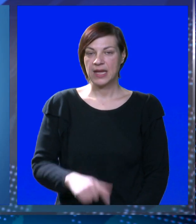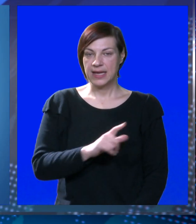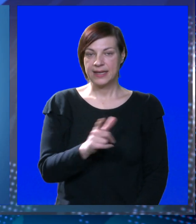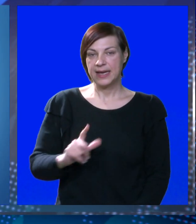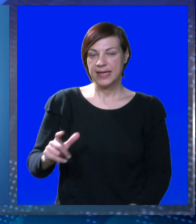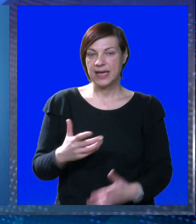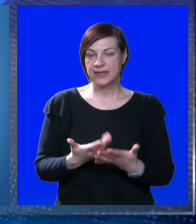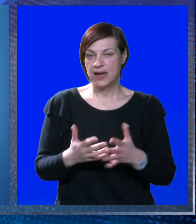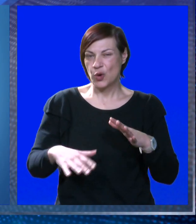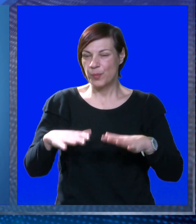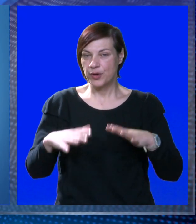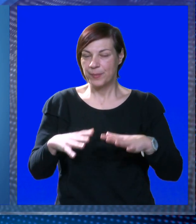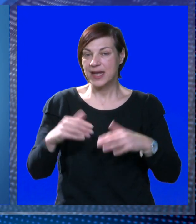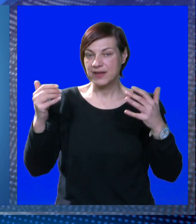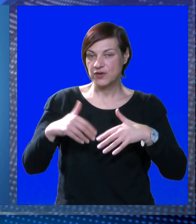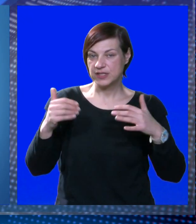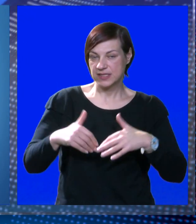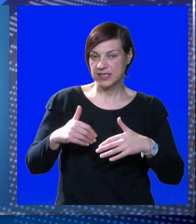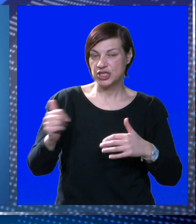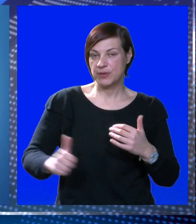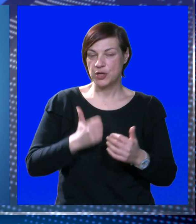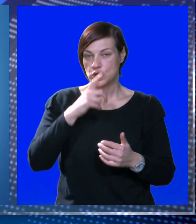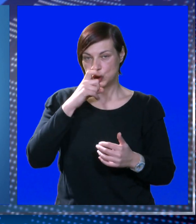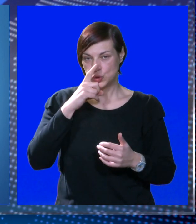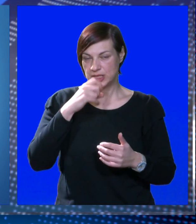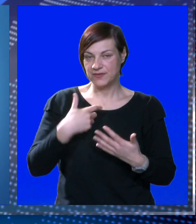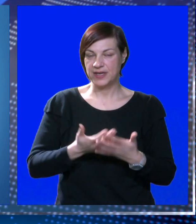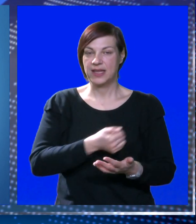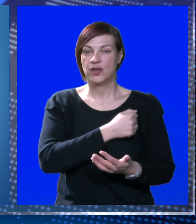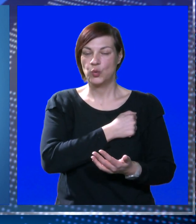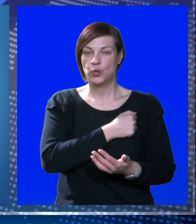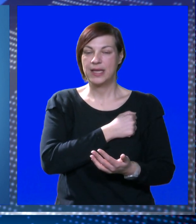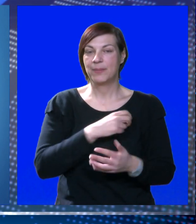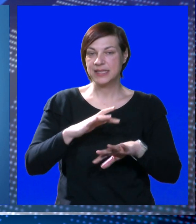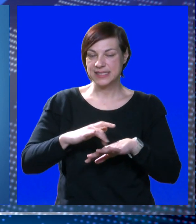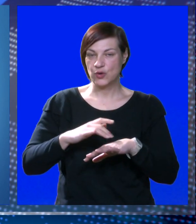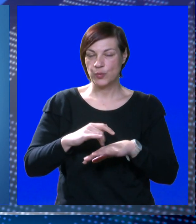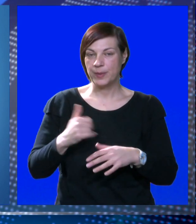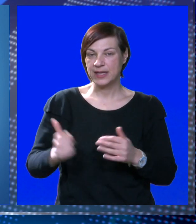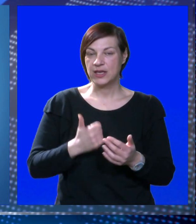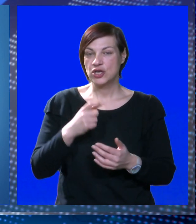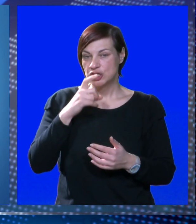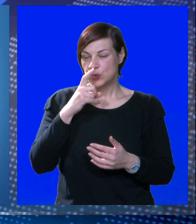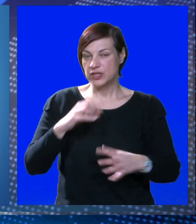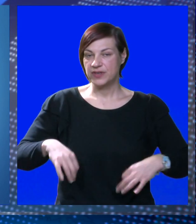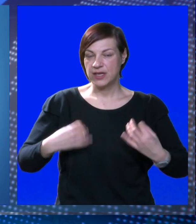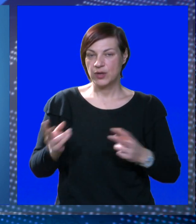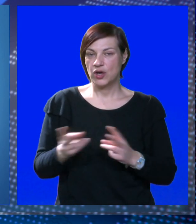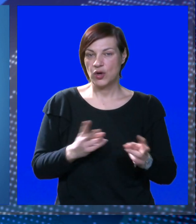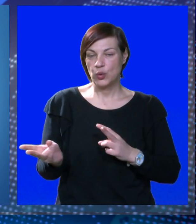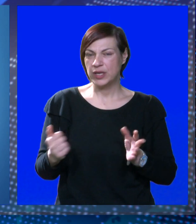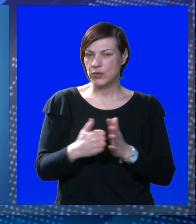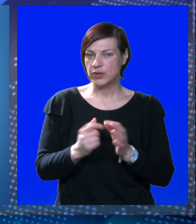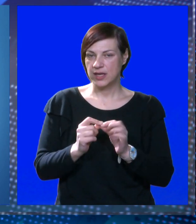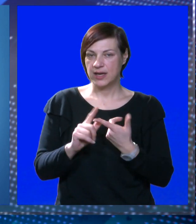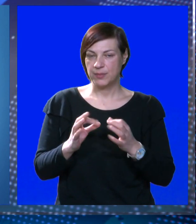Na Jadranu promjenjivo s mjestimičnom kišom, osobito još u četvrtak. U Dalmaci ponegdje i u petak, još u četvrtak prije podne biti